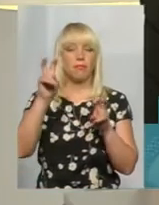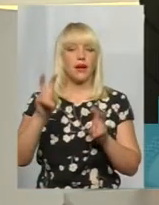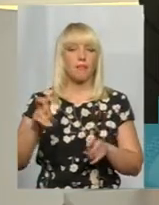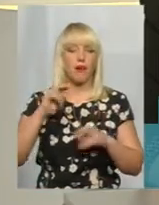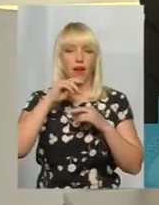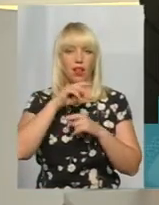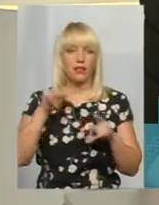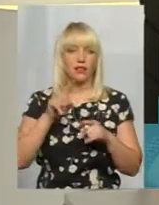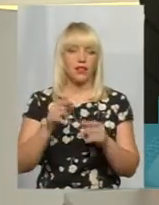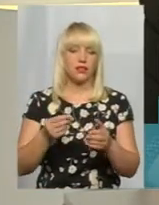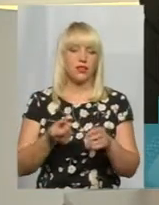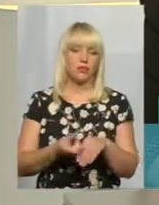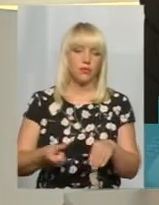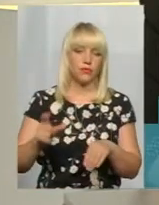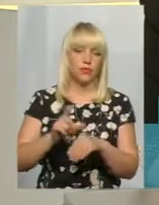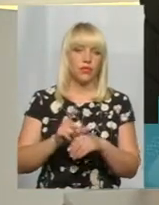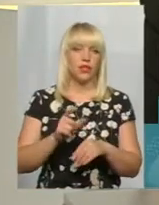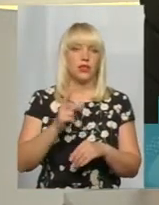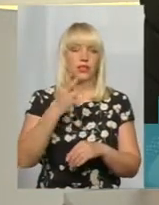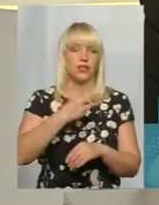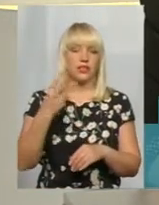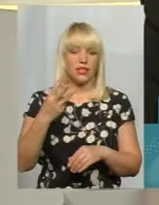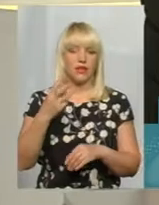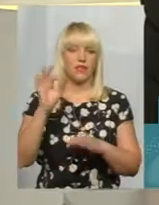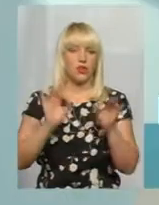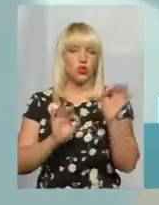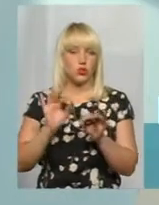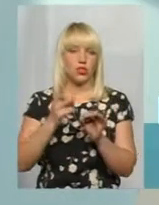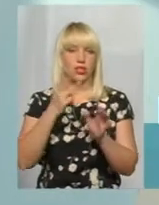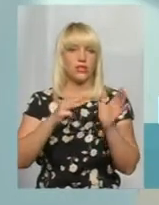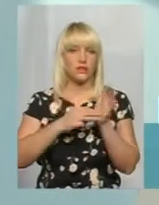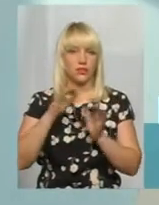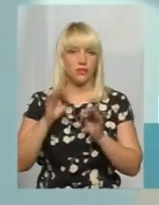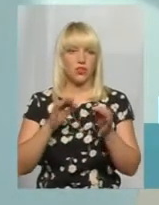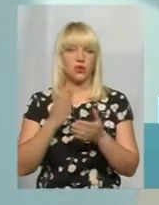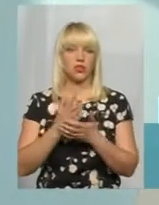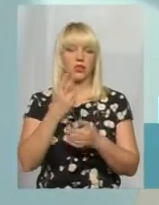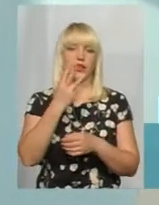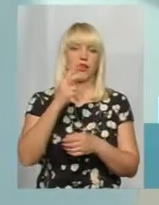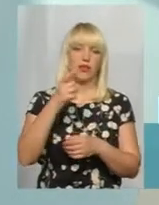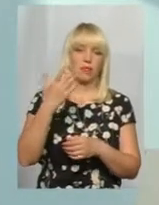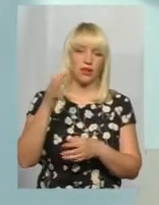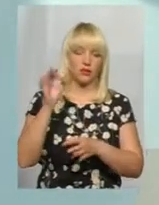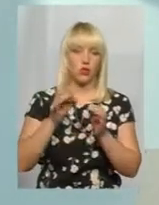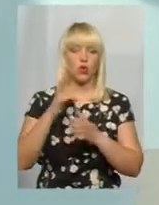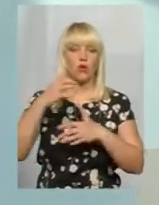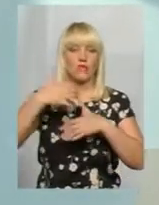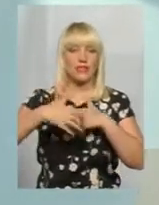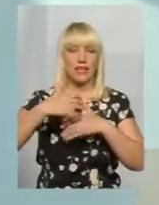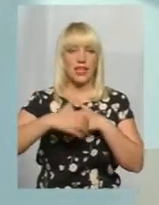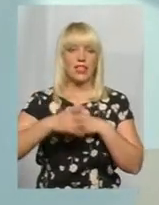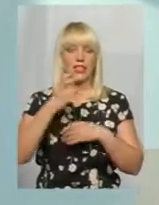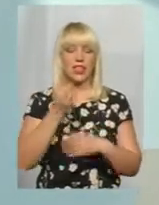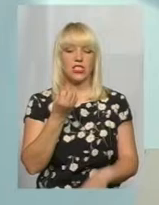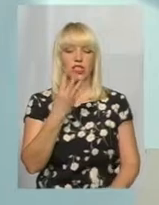25%, на 33%, на 38%. Є препарати, які подорожчали на 3-5%, але в середньому на 14